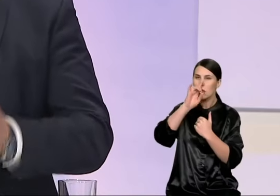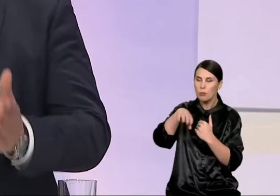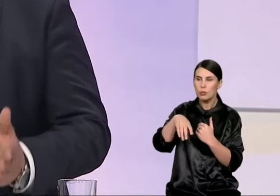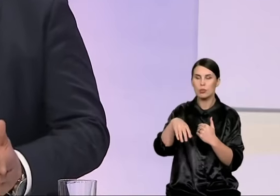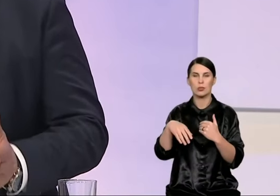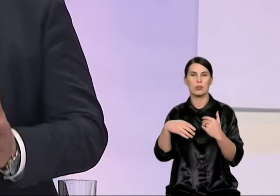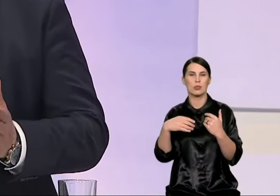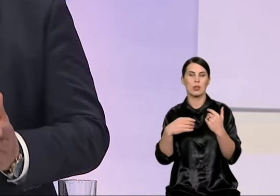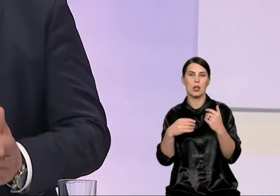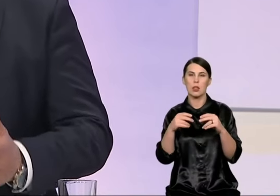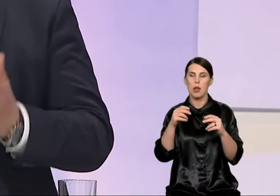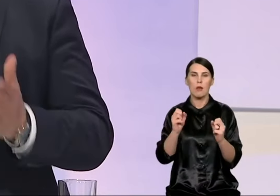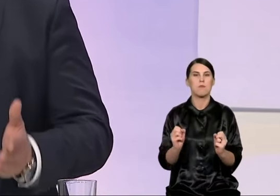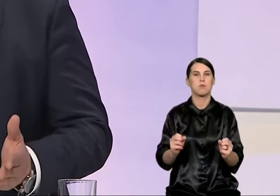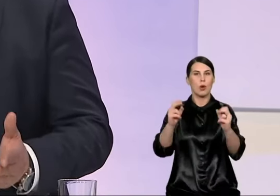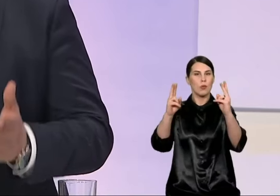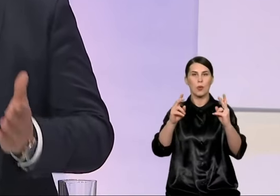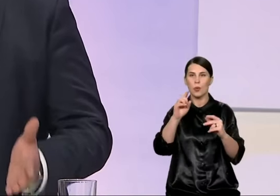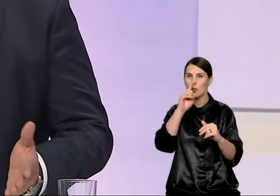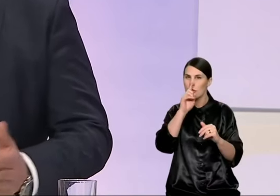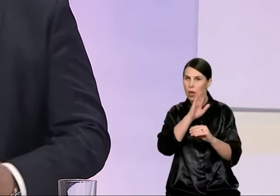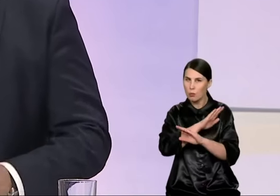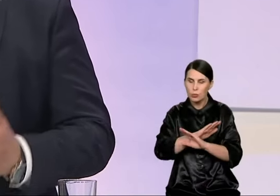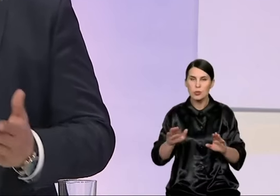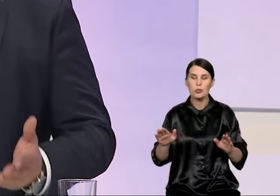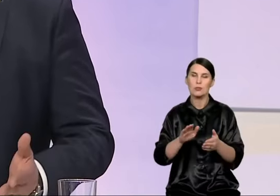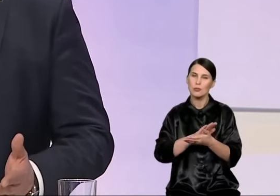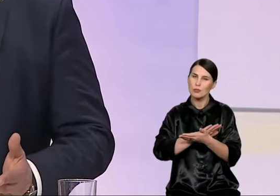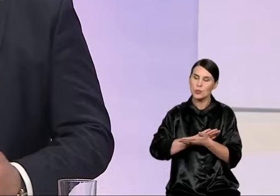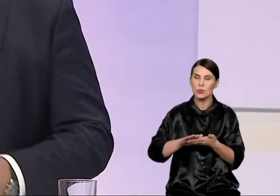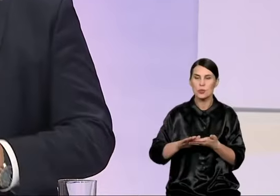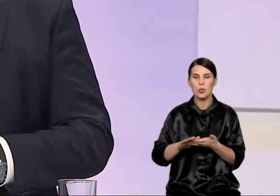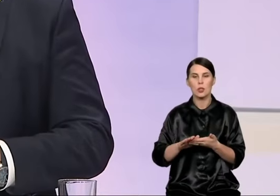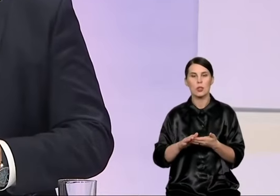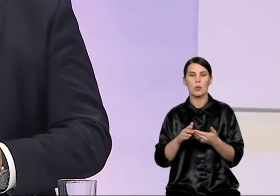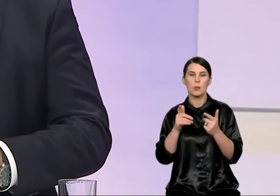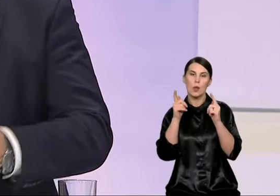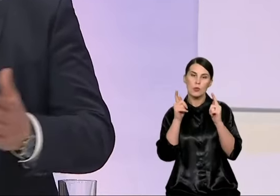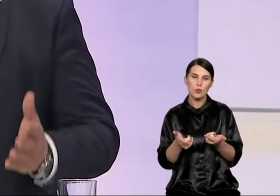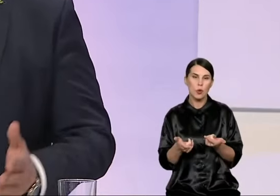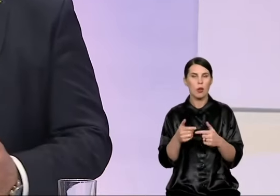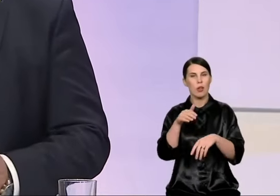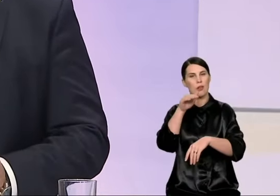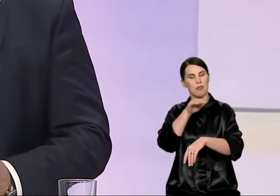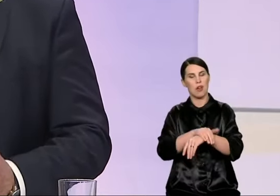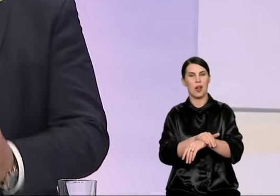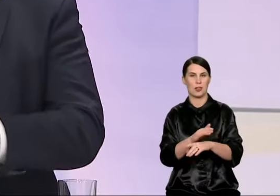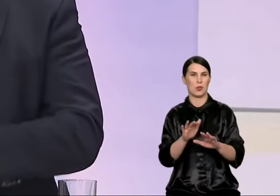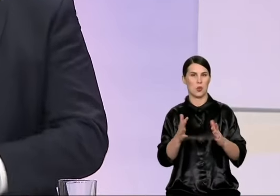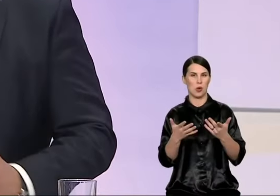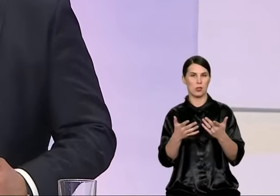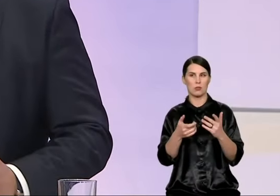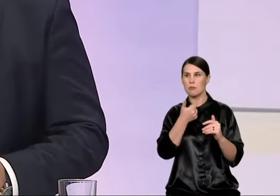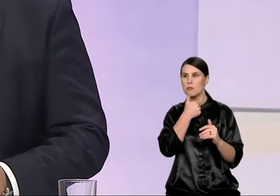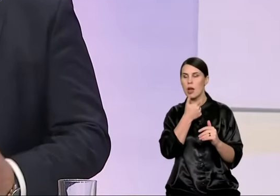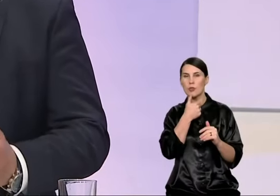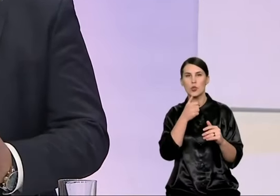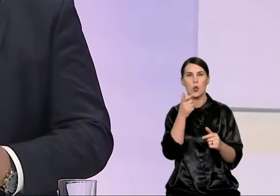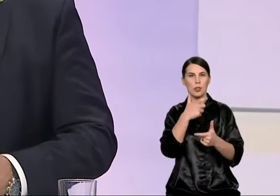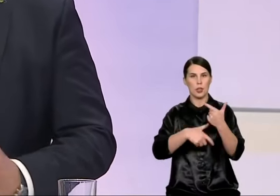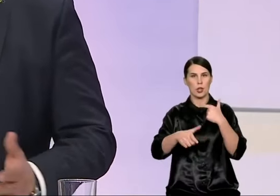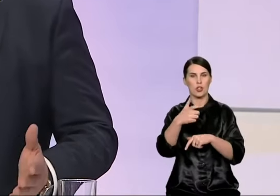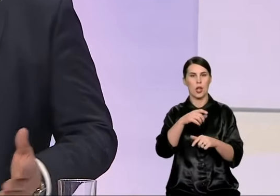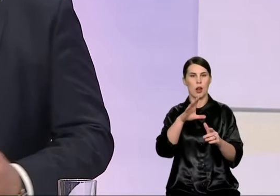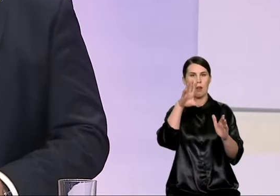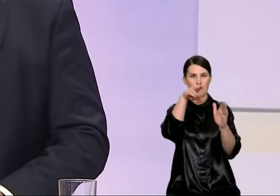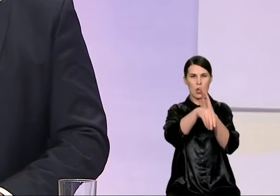panašiai. Šiai dienai privatus darželį dėja, čia yra faktas, yra kuriami kartais būtose, keliuose suinktuose būtose, vaikai vėdami į